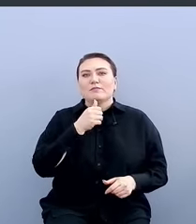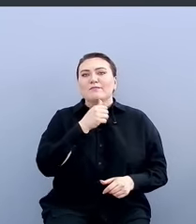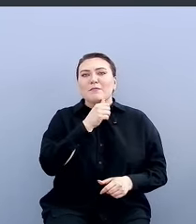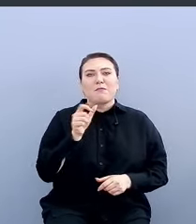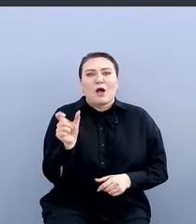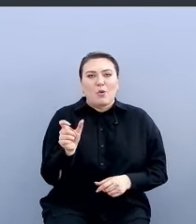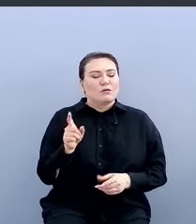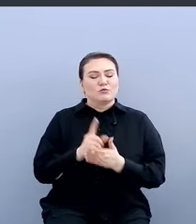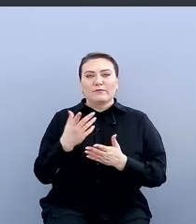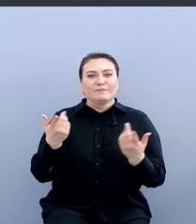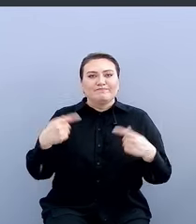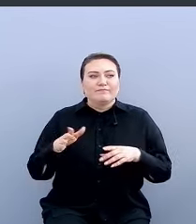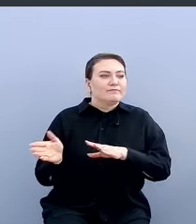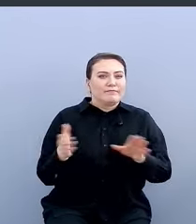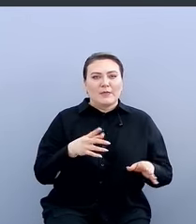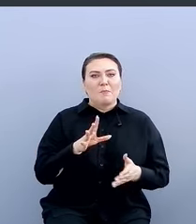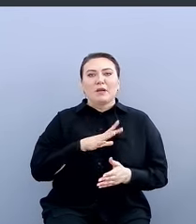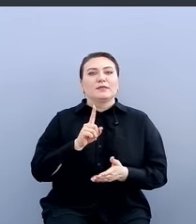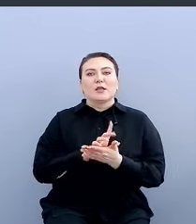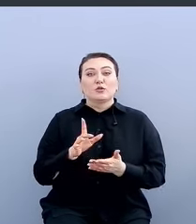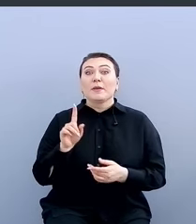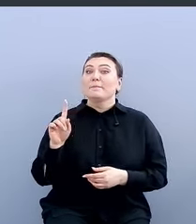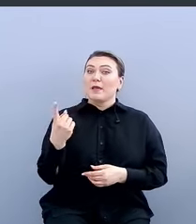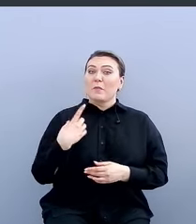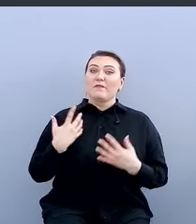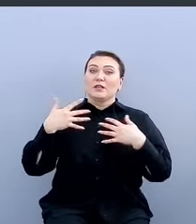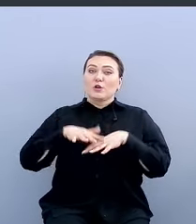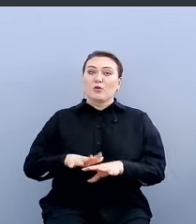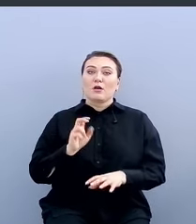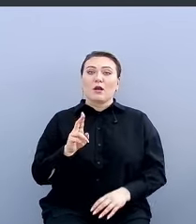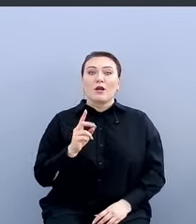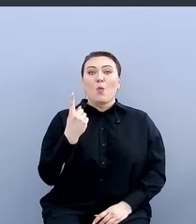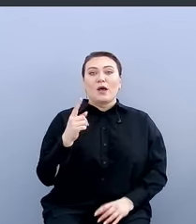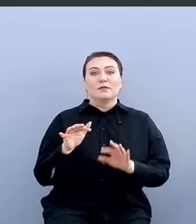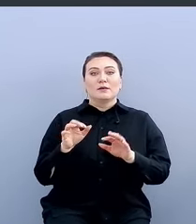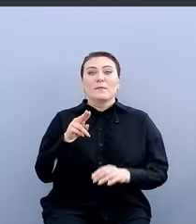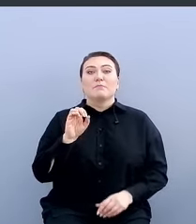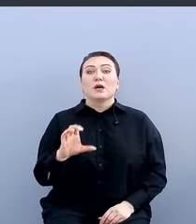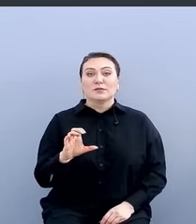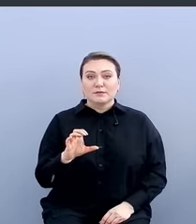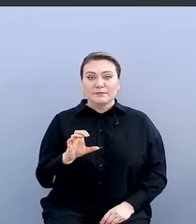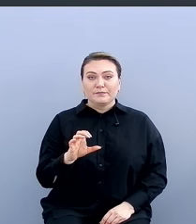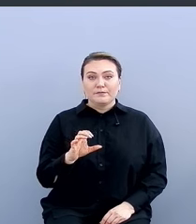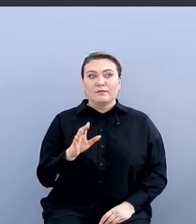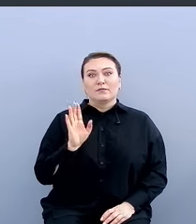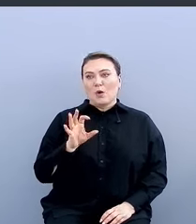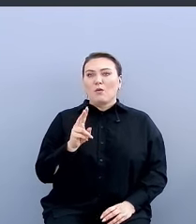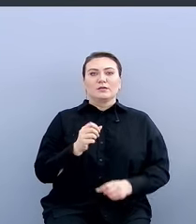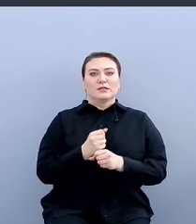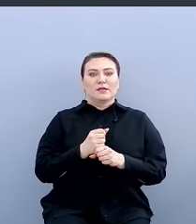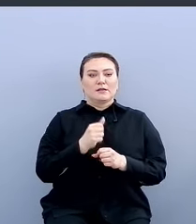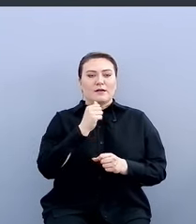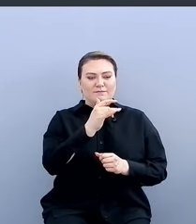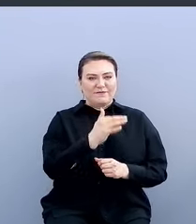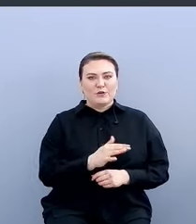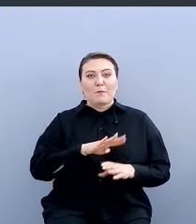И одни из первых внедрили в Рунете такую штуку, как OnePass. Но помимо этого, окей, ты сделал фичи безопасности,